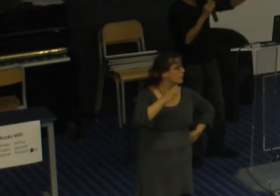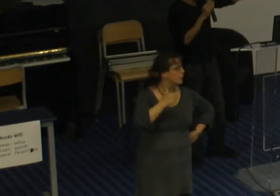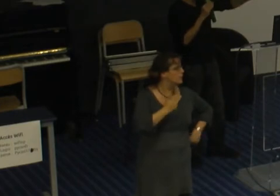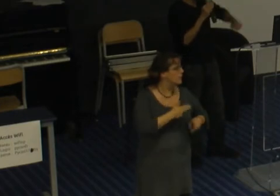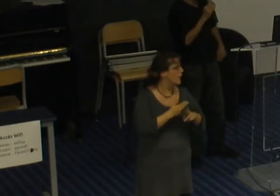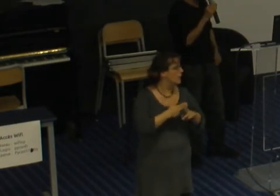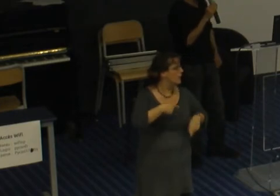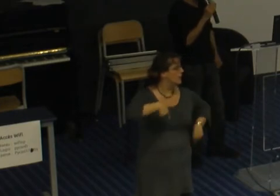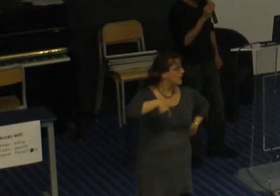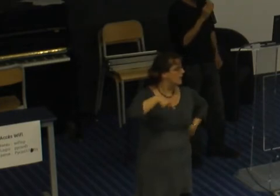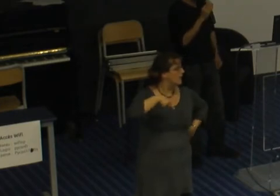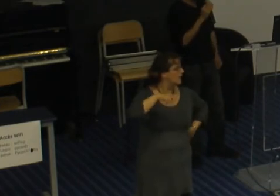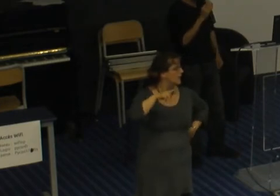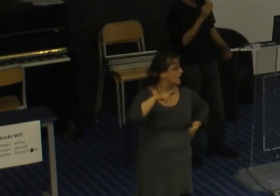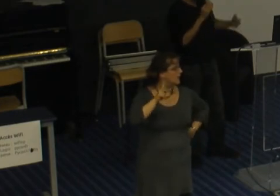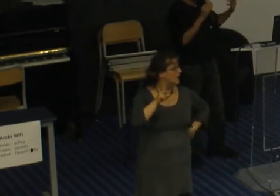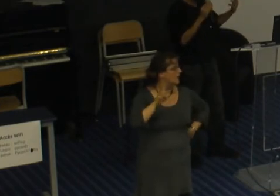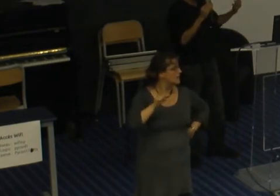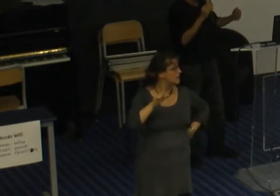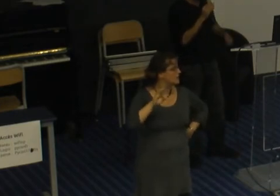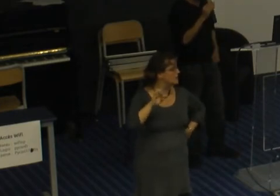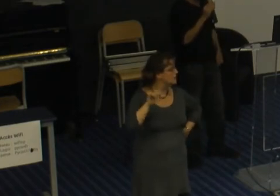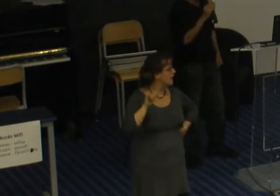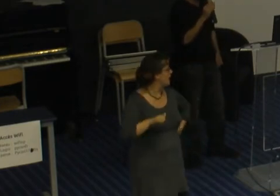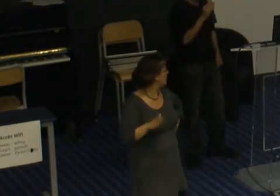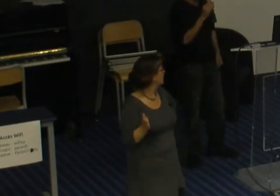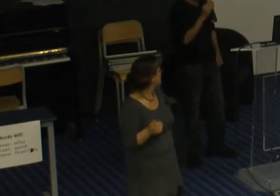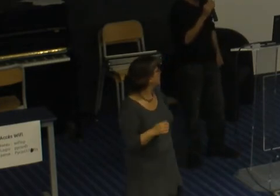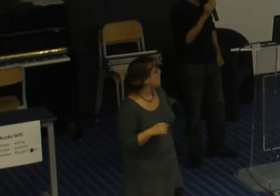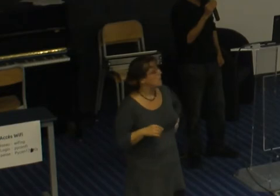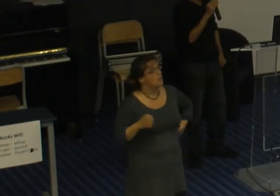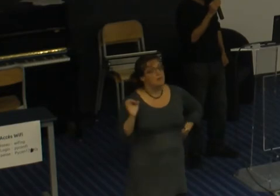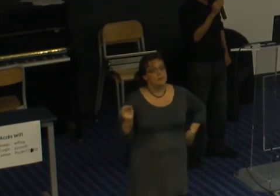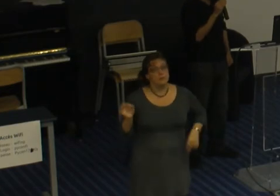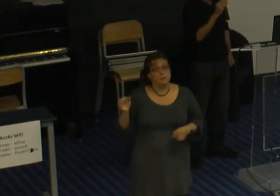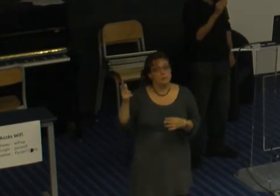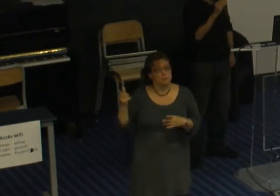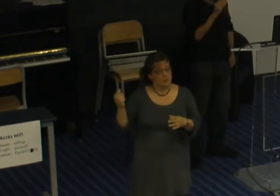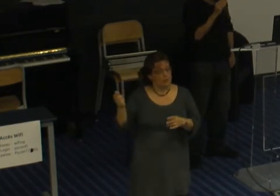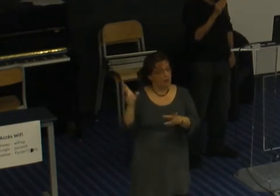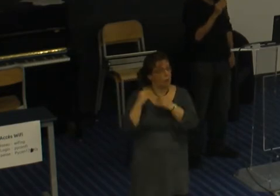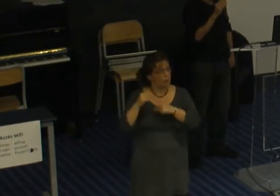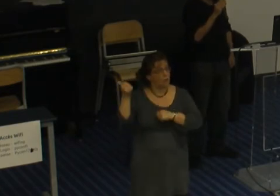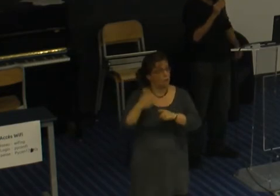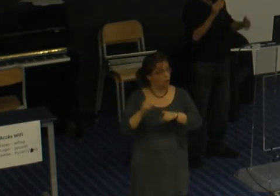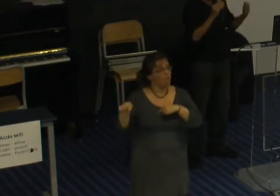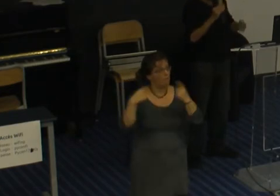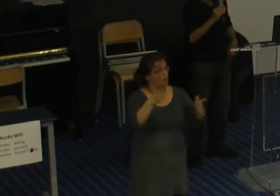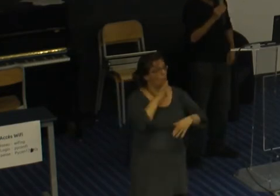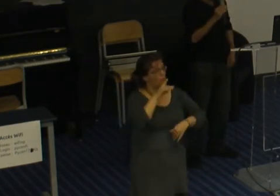voilà qui est noir et en fait il nous racontait qu'une fois il était à une conférence tech et puis un